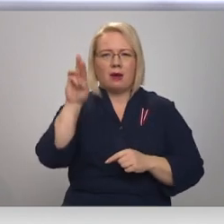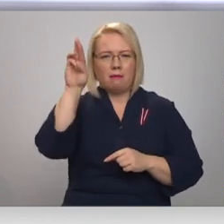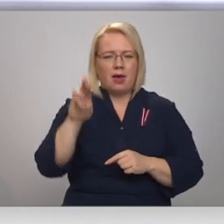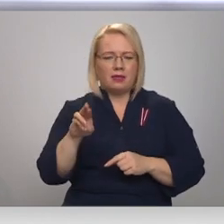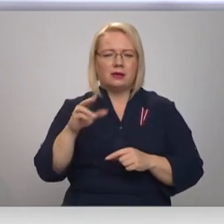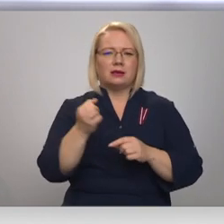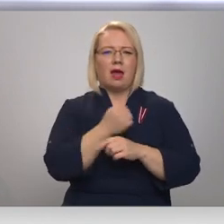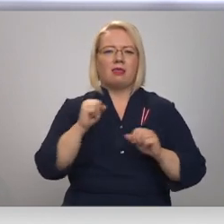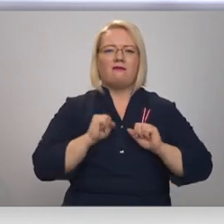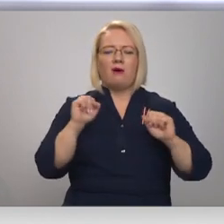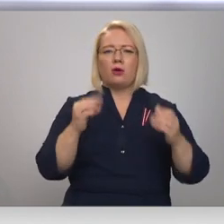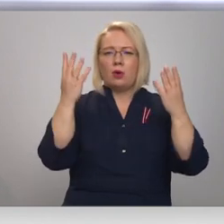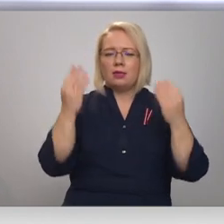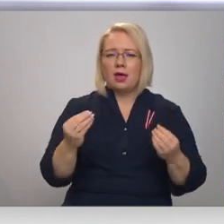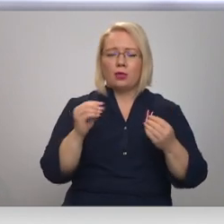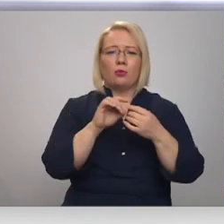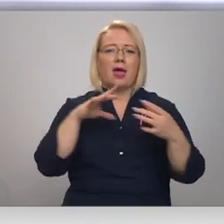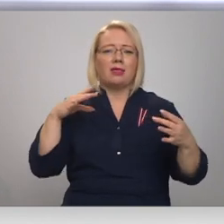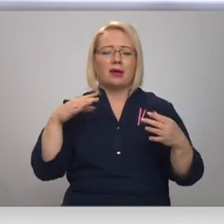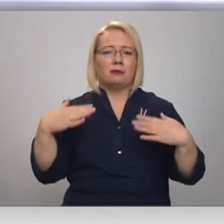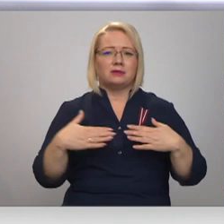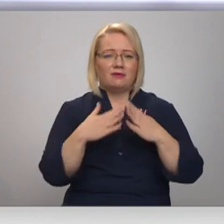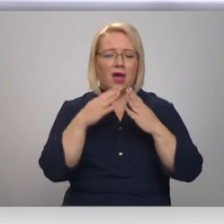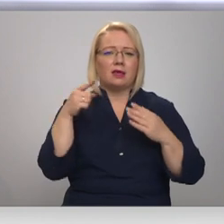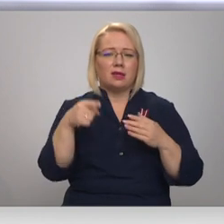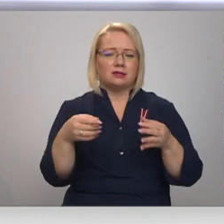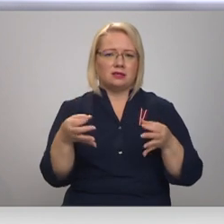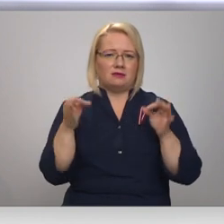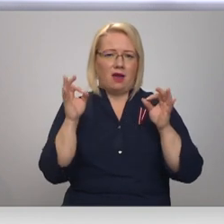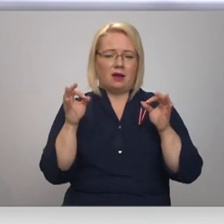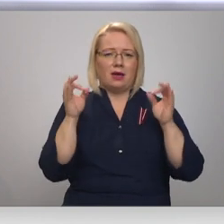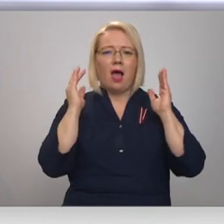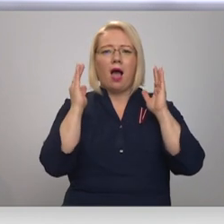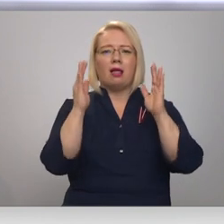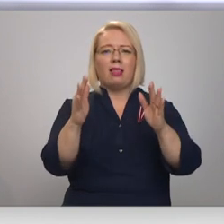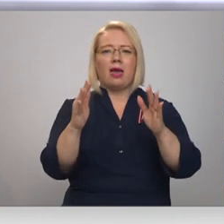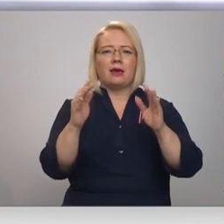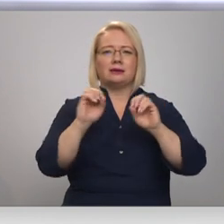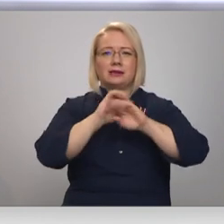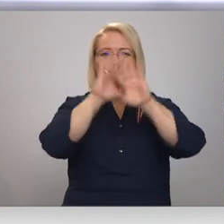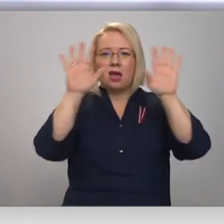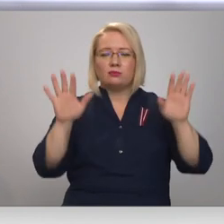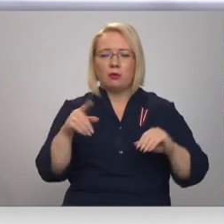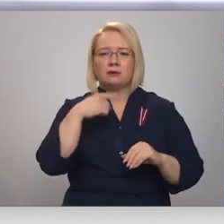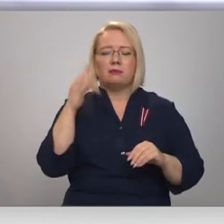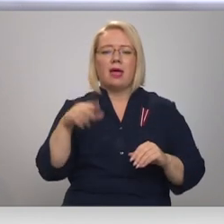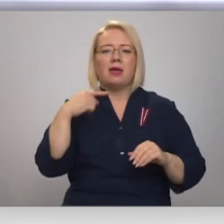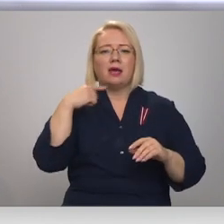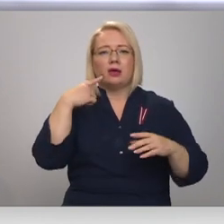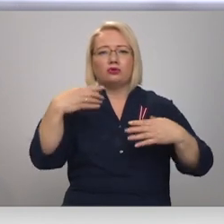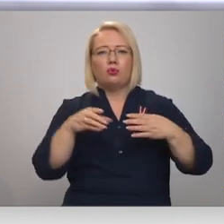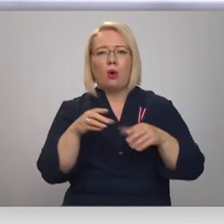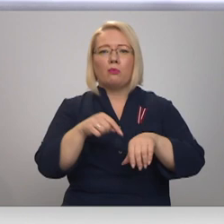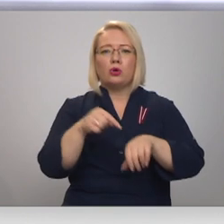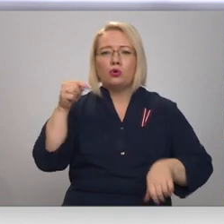Lāčplēša diena, gan neatkarības svētki, tas ir ļoti svarīgi. Tādā ālējas izgaismājums. Mēs gribam tā, lai Rīgas doma jūtu, ka